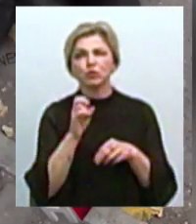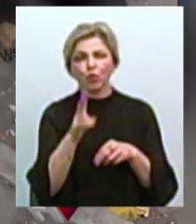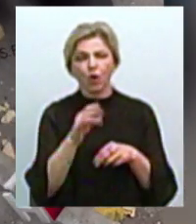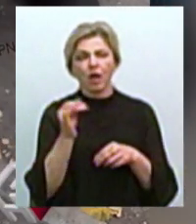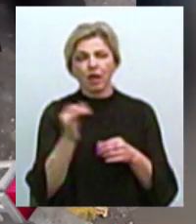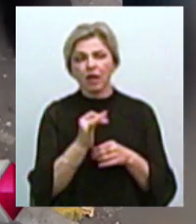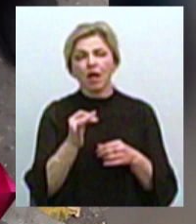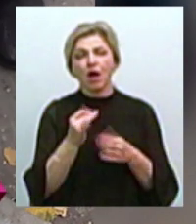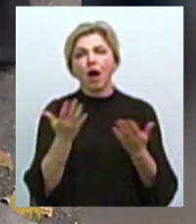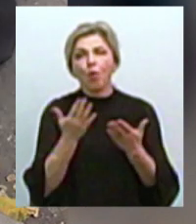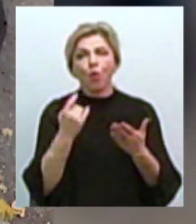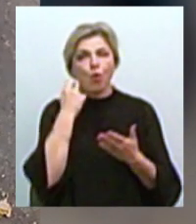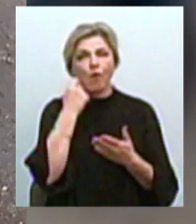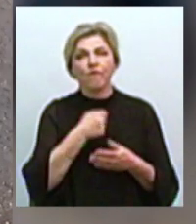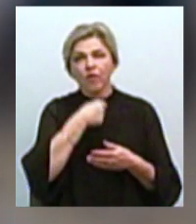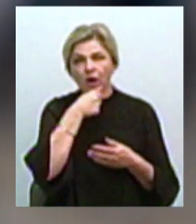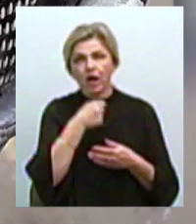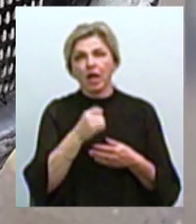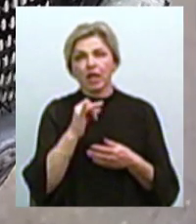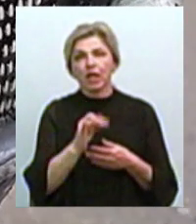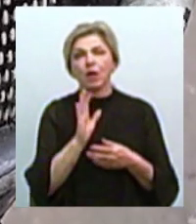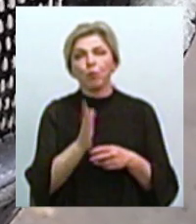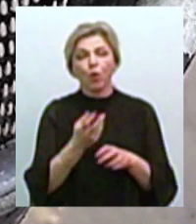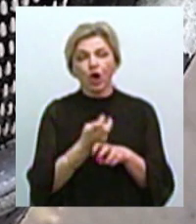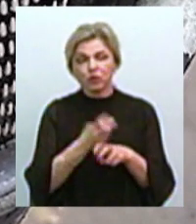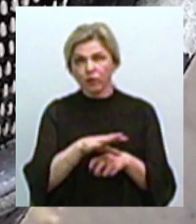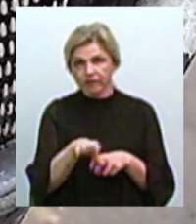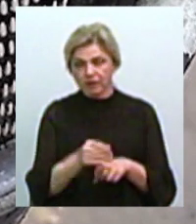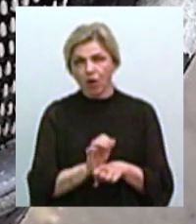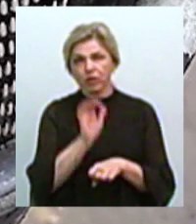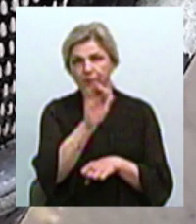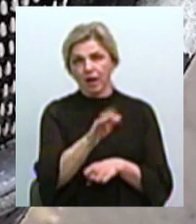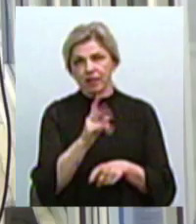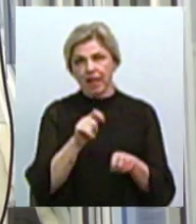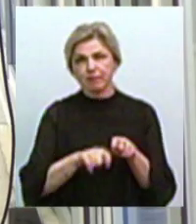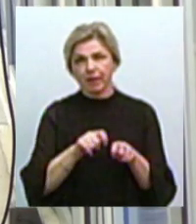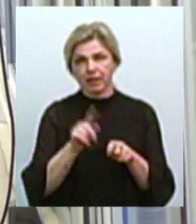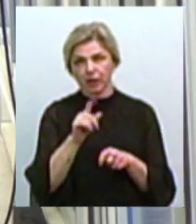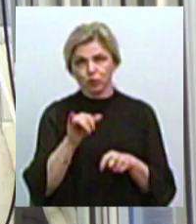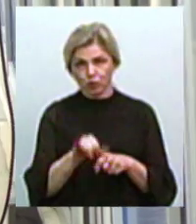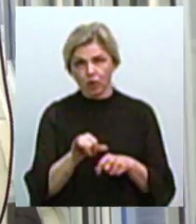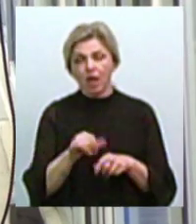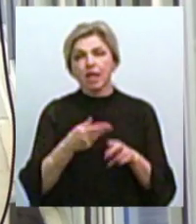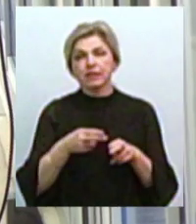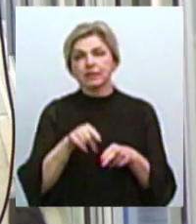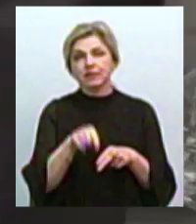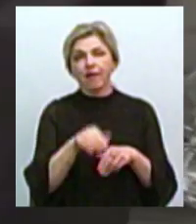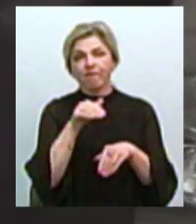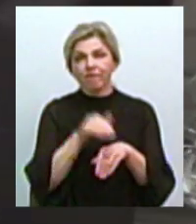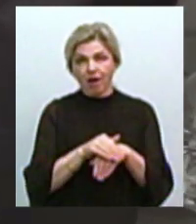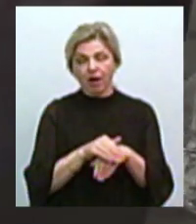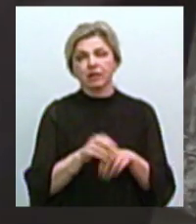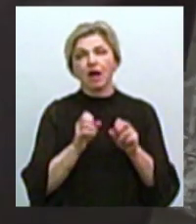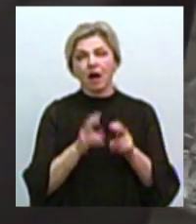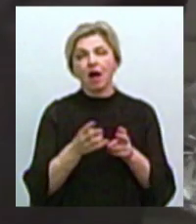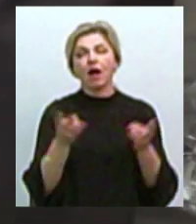взагалі віку цих кісток, він буде направлений на проведення судово-медичної експертизи. За вказаним фактом, як того вимагає